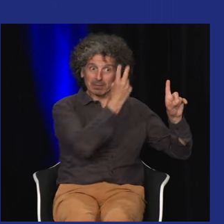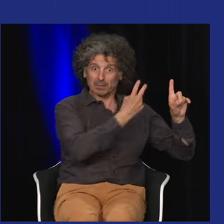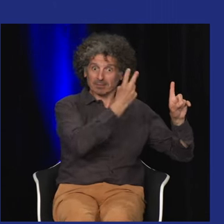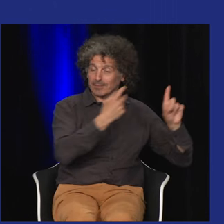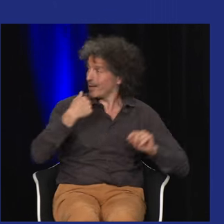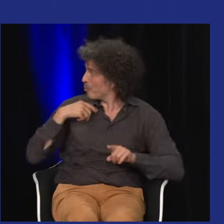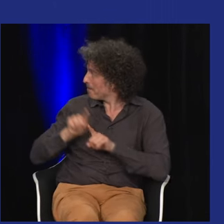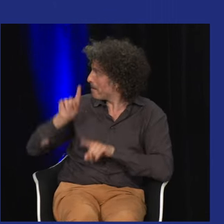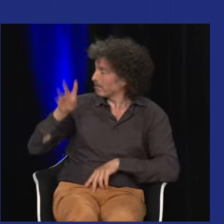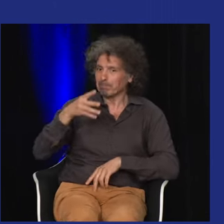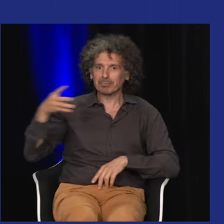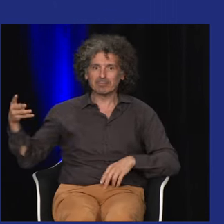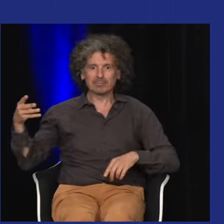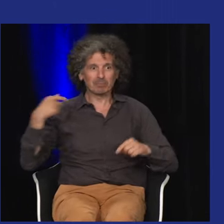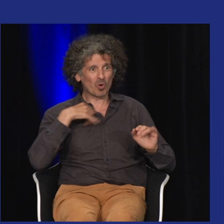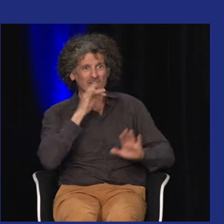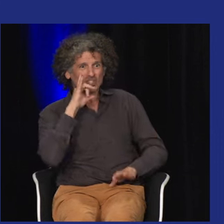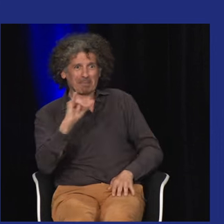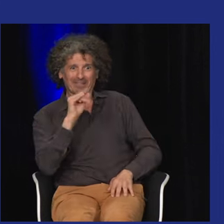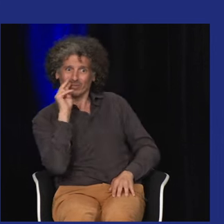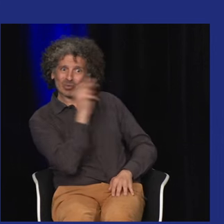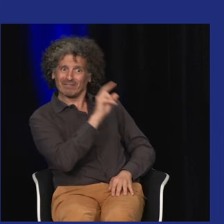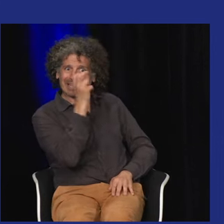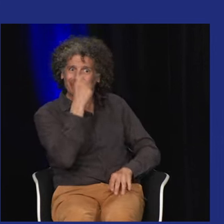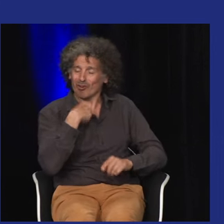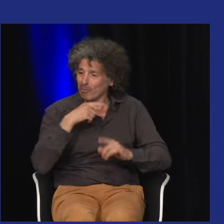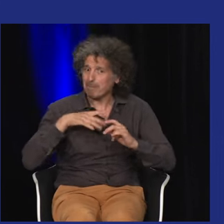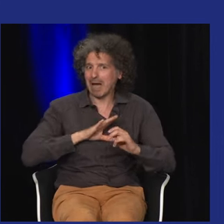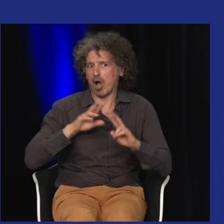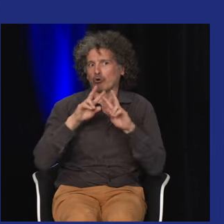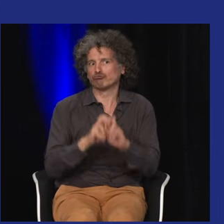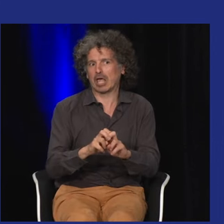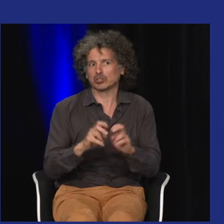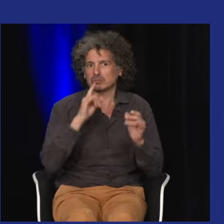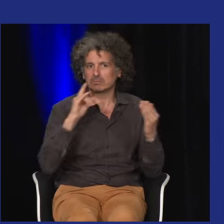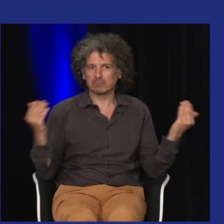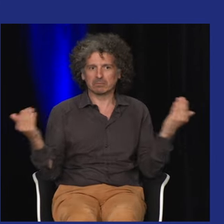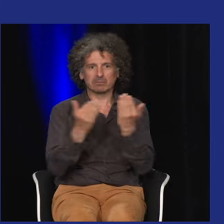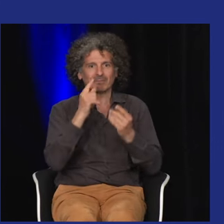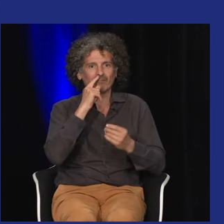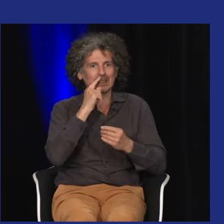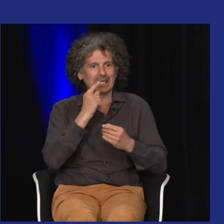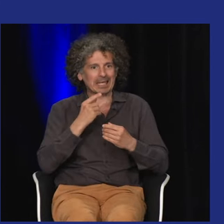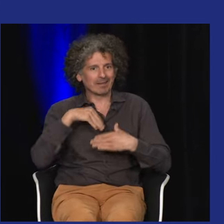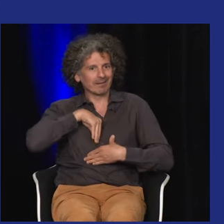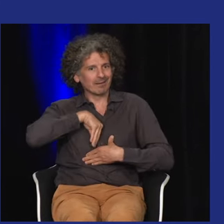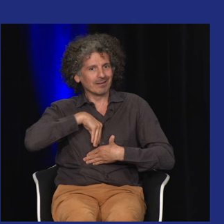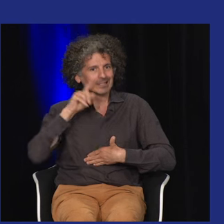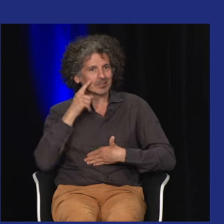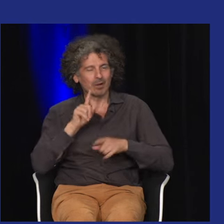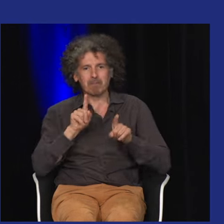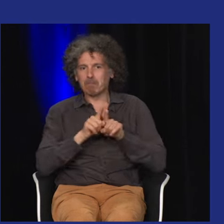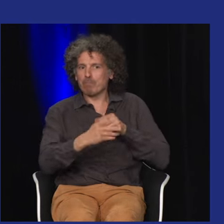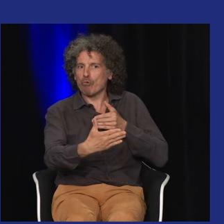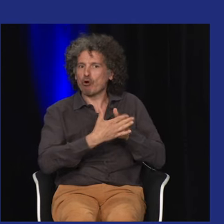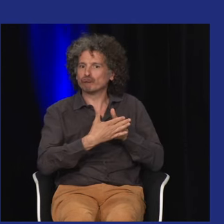une pièce de théâtre qui s'appelait Pierre Les pierres et je n'avais jamais vu c'est dans mes recherches que j